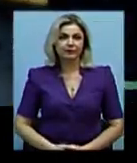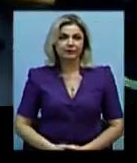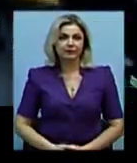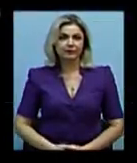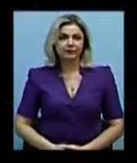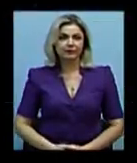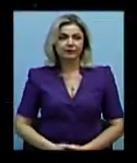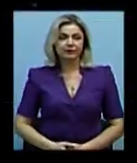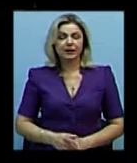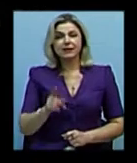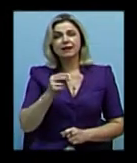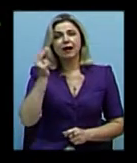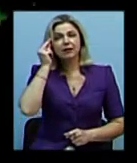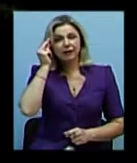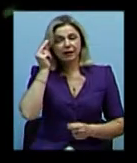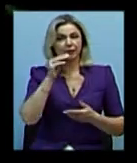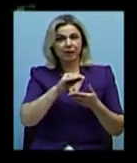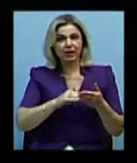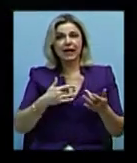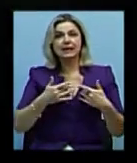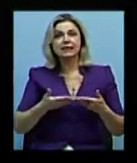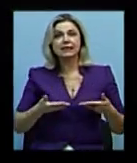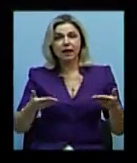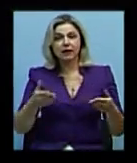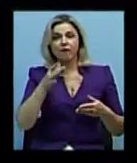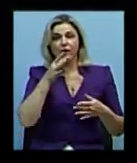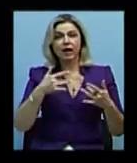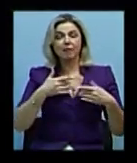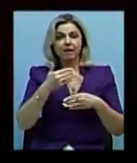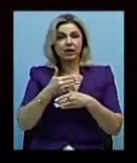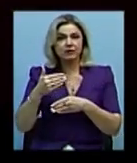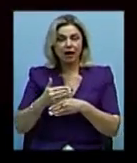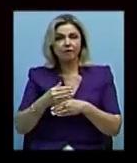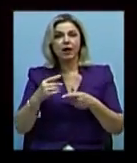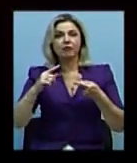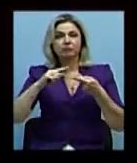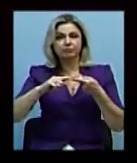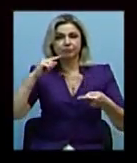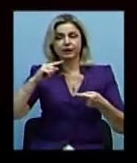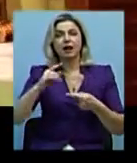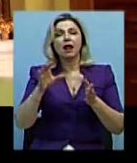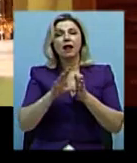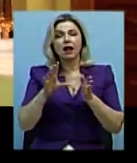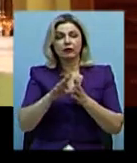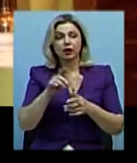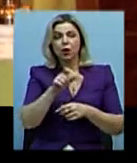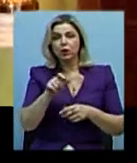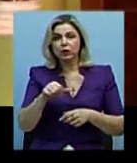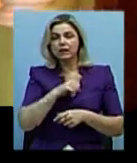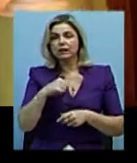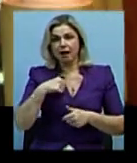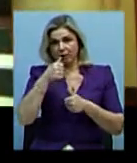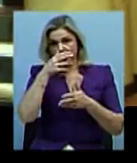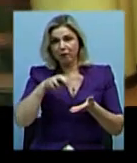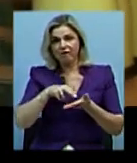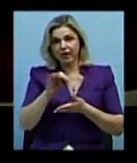За легендою, на сцені під час вистави замкнула електрична проводка. Деякі люди самостійно не змогли вибратися із